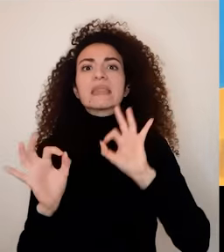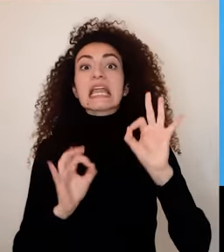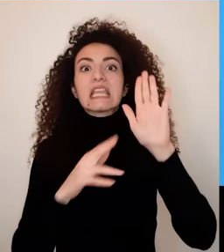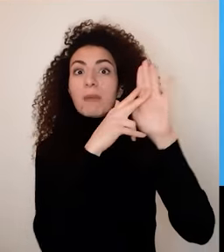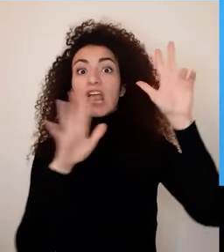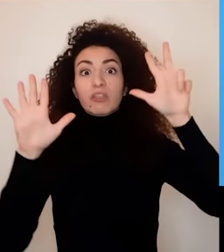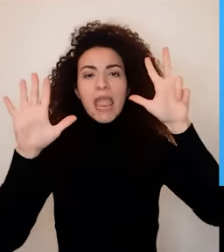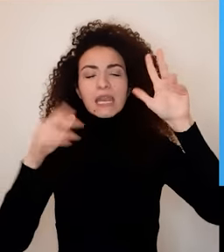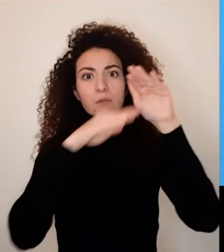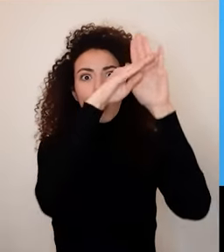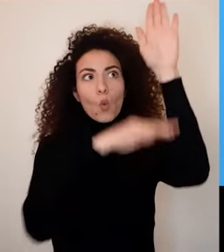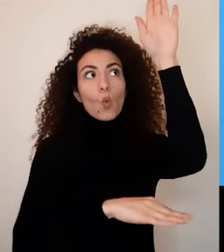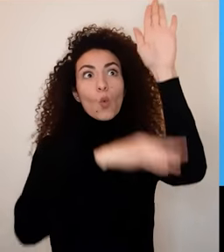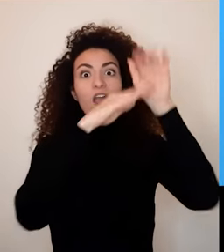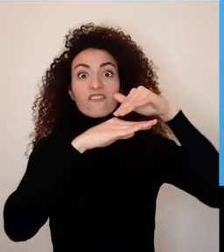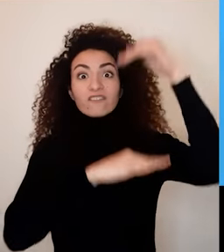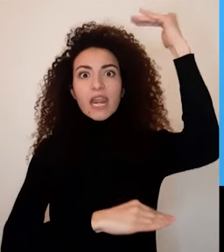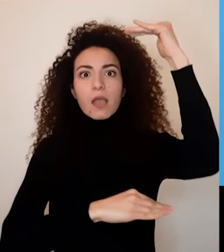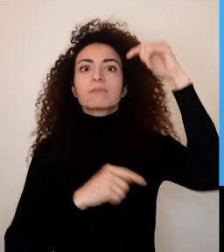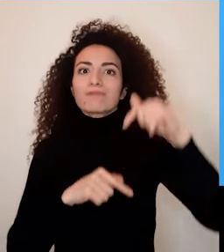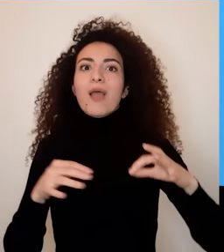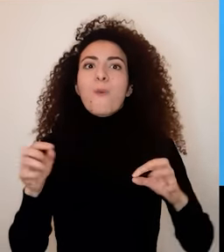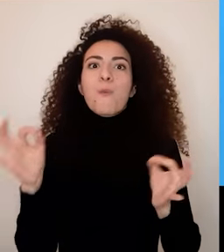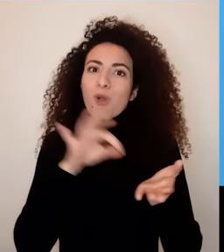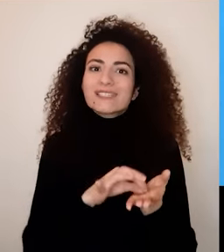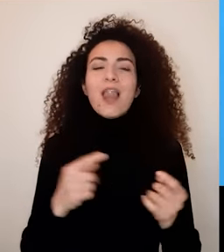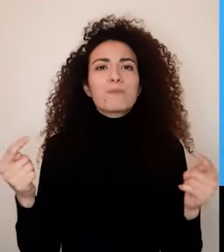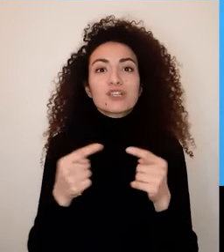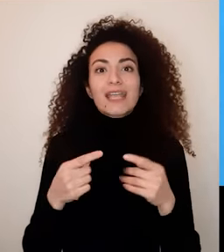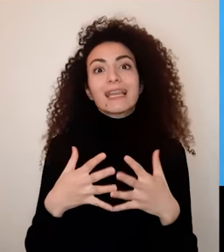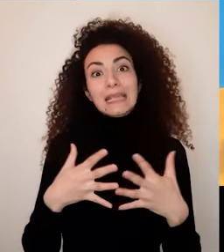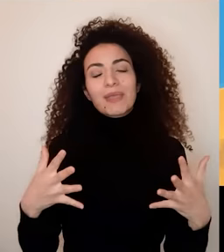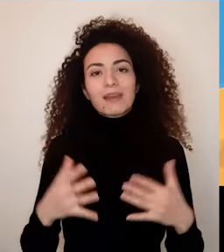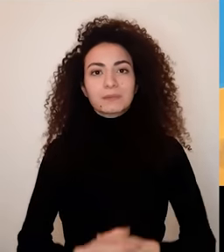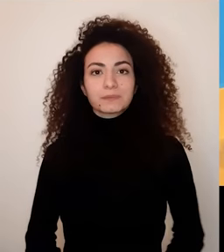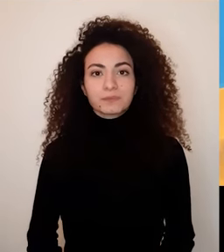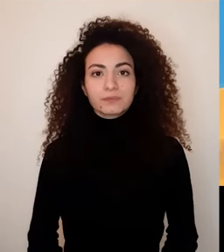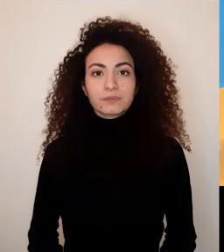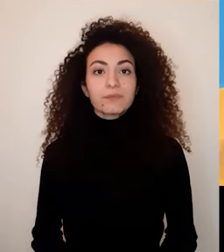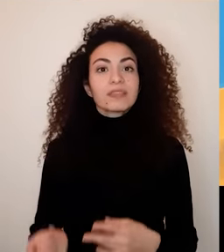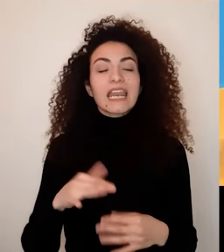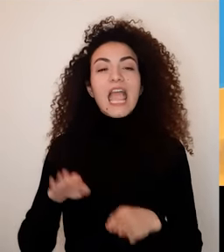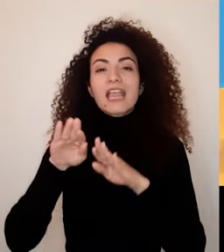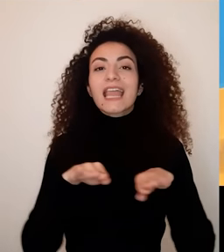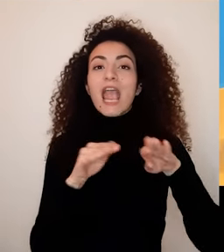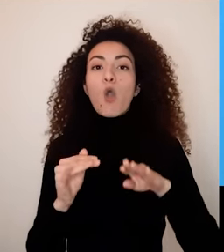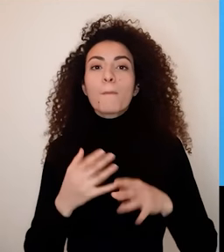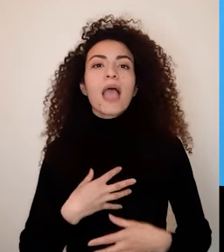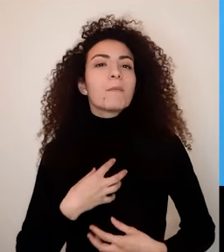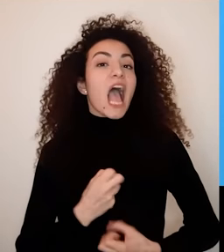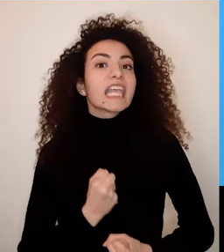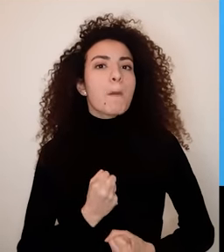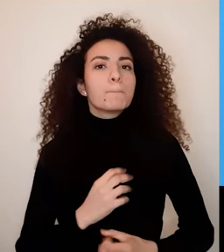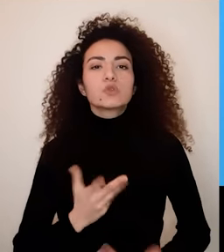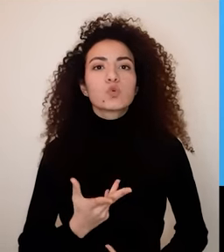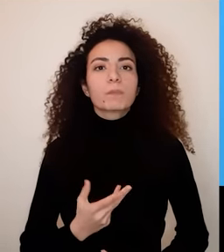عشرة فهيدا فرق شاسع ويمكن يخلق توتر ومشاكل داخل العلاقة رح نحكي هلأ عن التناغم على مستوى القيم هل